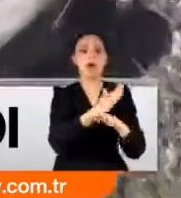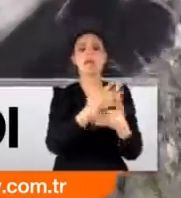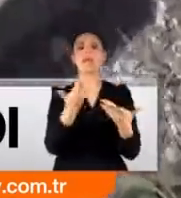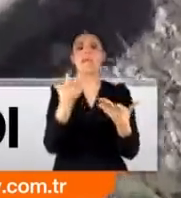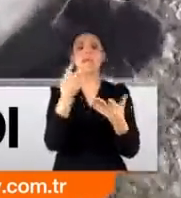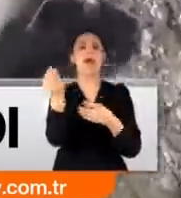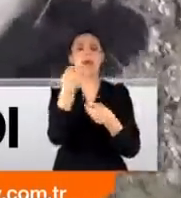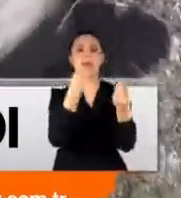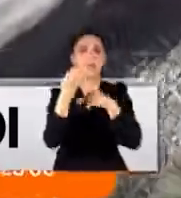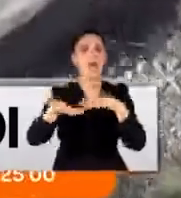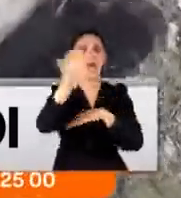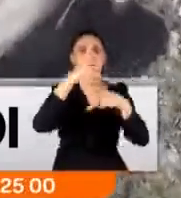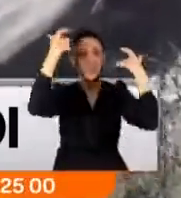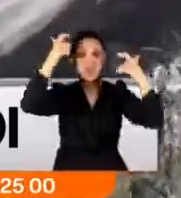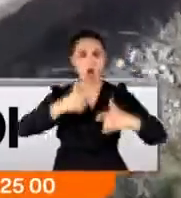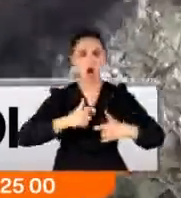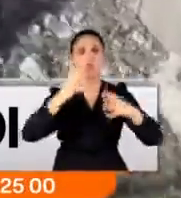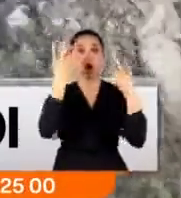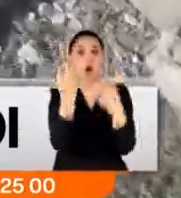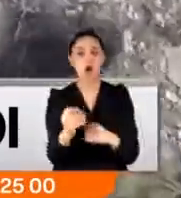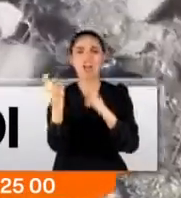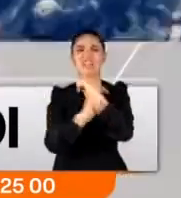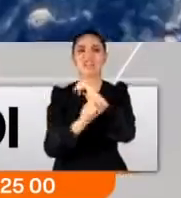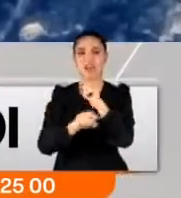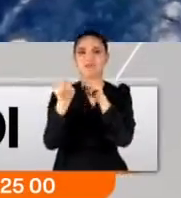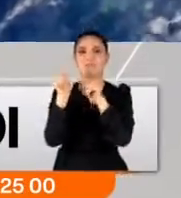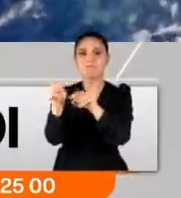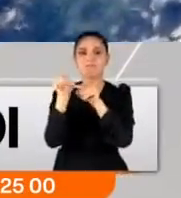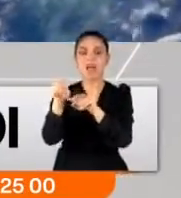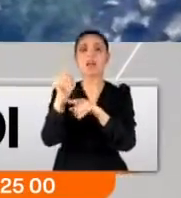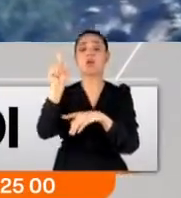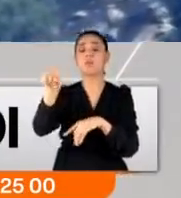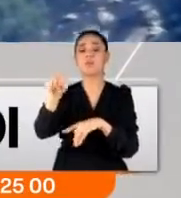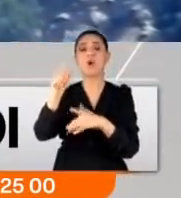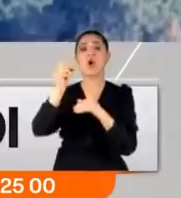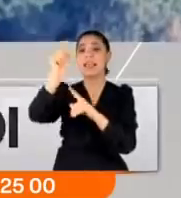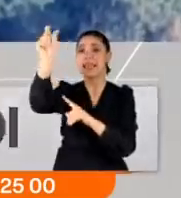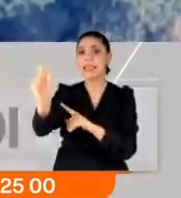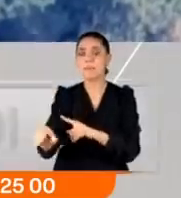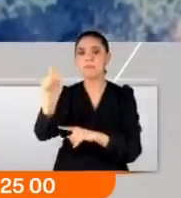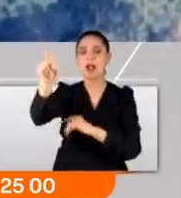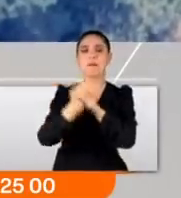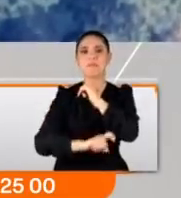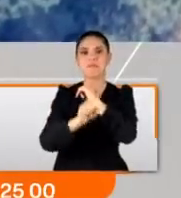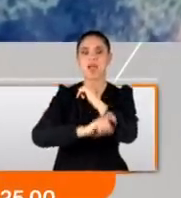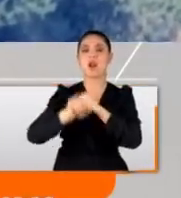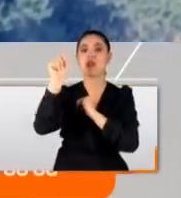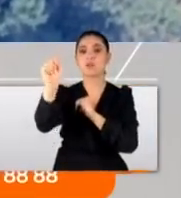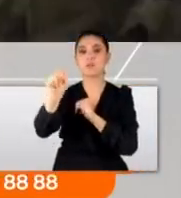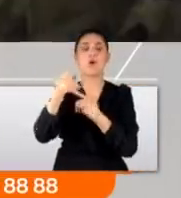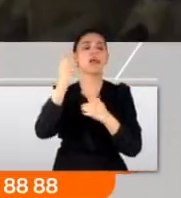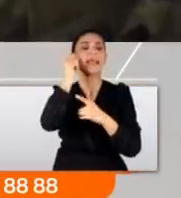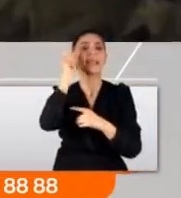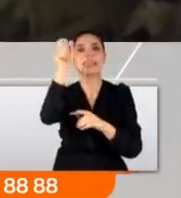malzemesi tedariğinden sorumlu teröristi yakın takibi aldı. Laşer Kod adlı İbrahim Parım, insansız hava araçları ve